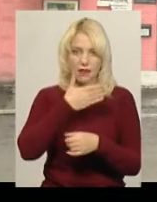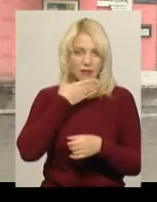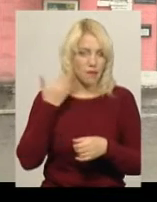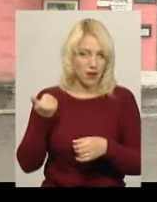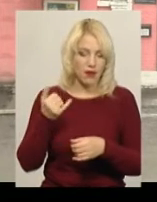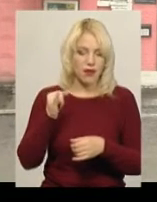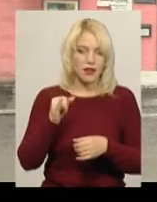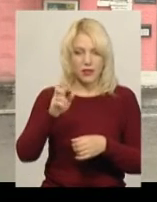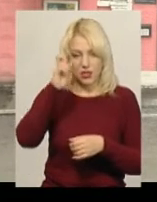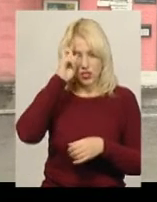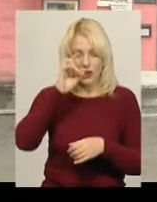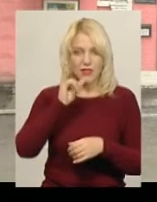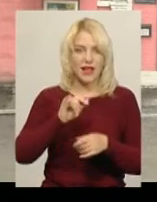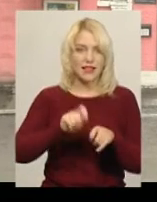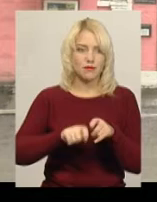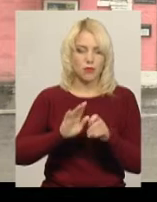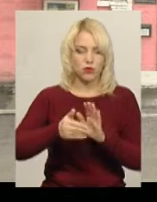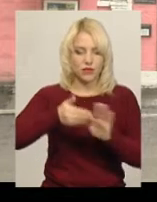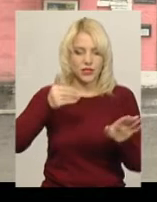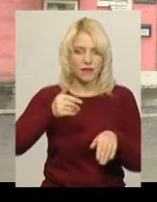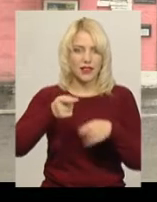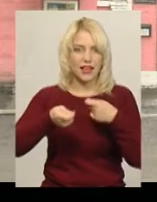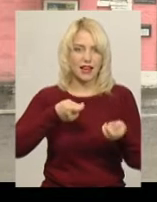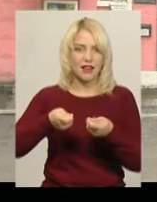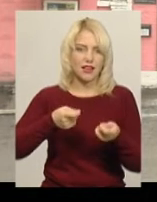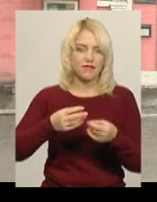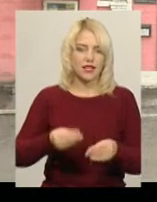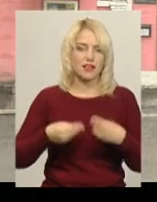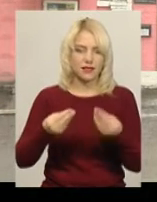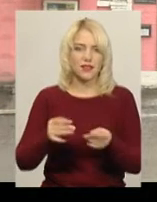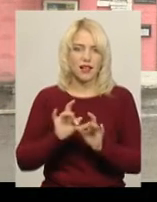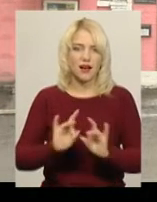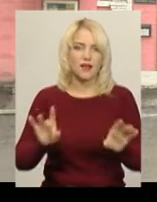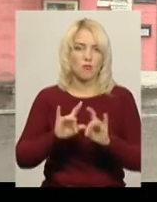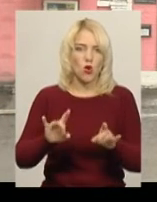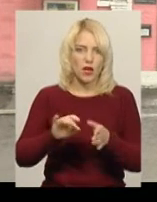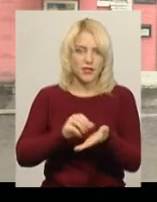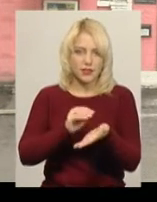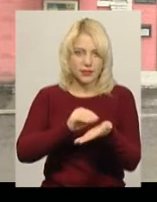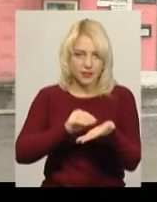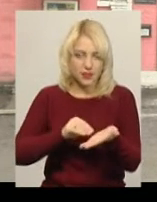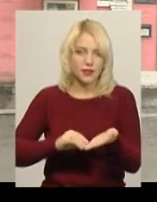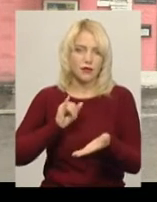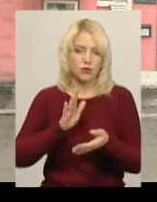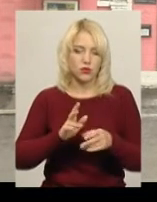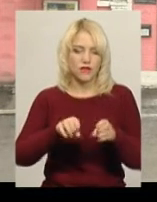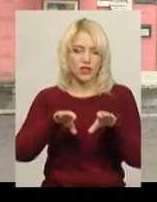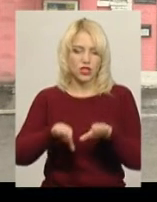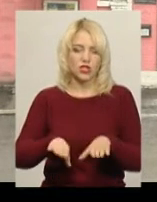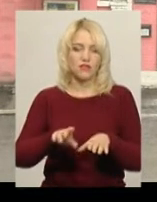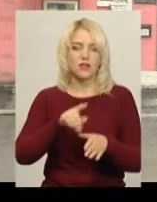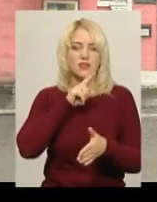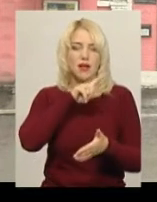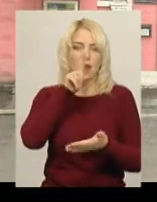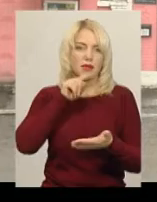Державна екологічна інспекція буде визивати керівника для дачі обґрунтованих пояснень Буде вирішуватись питання про притягнення до